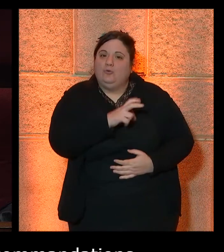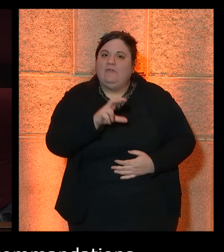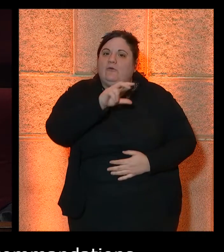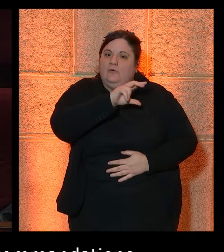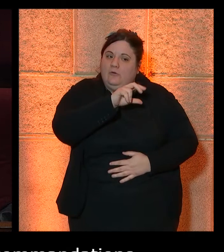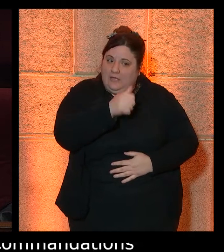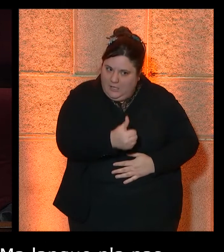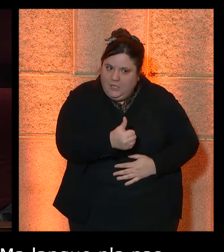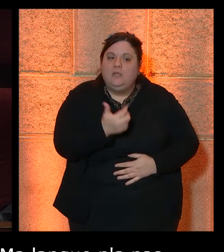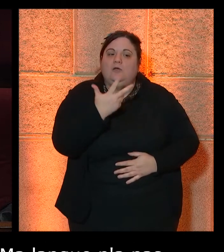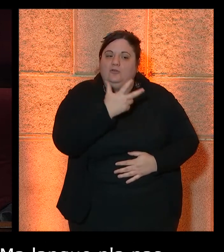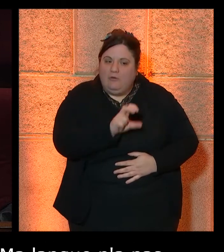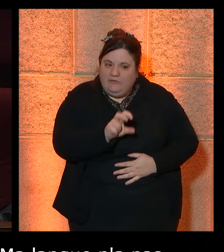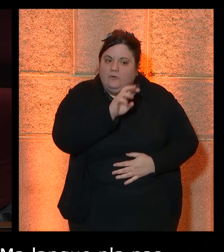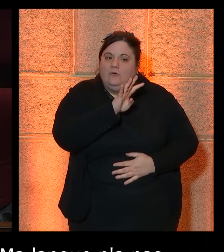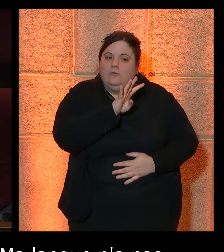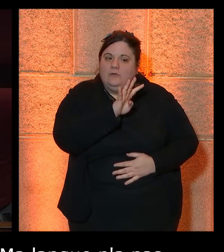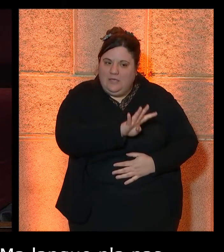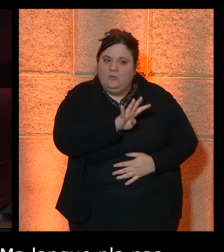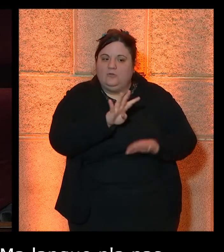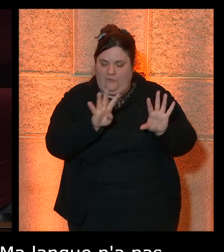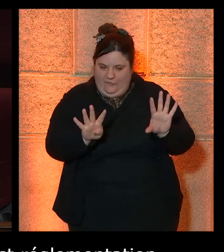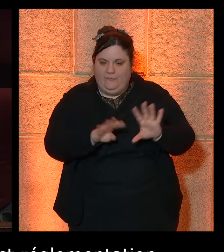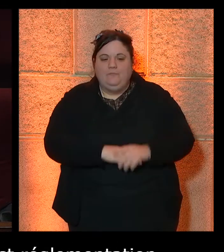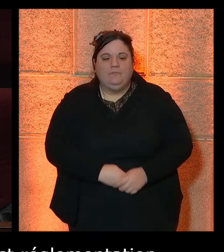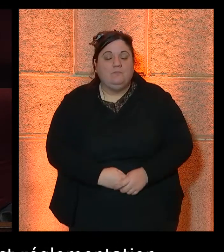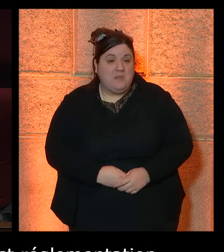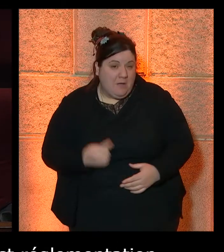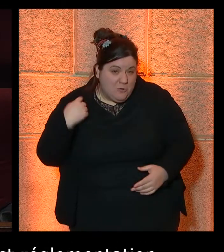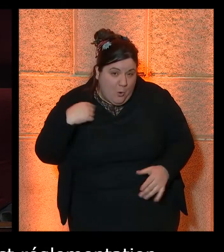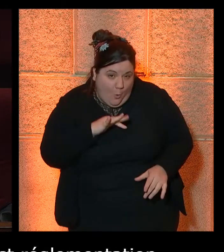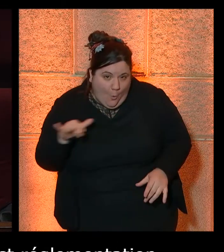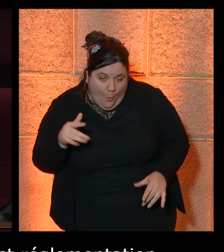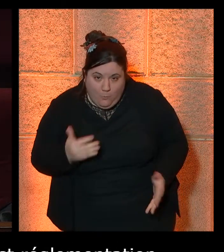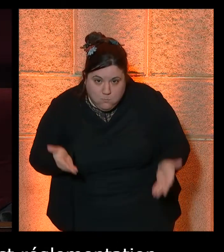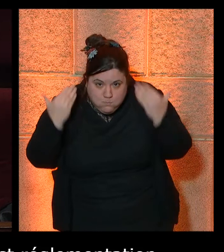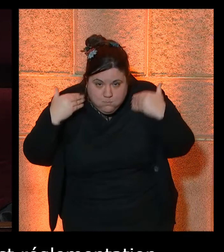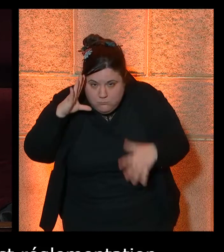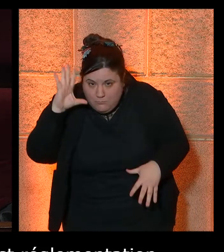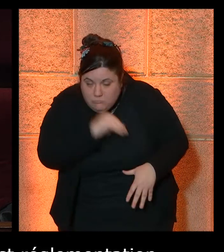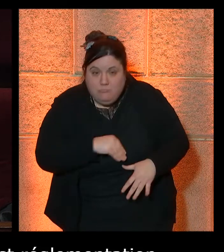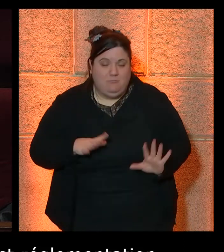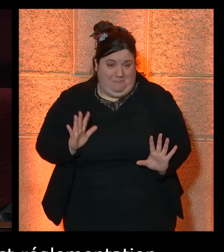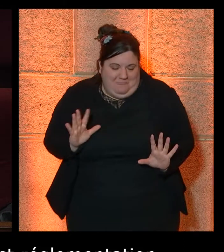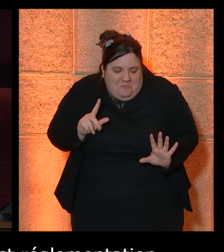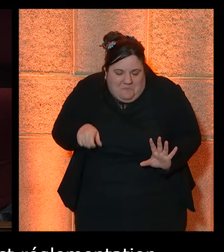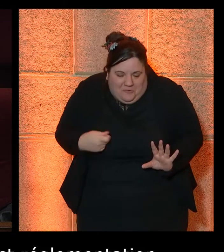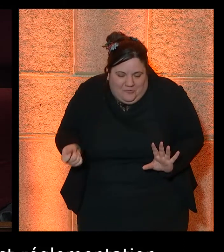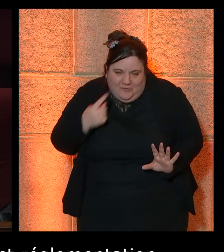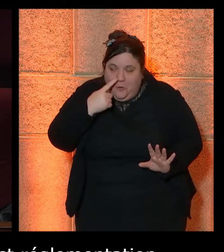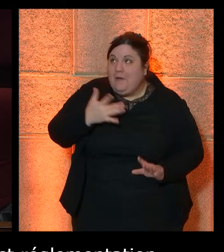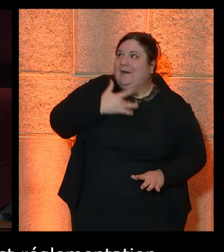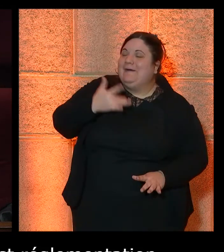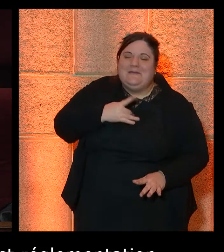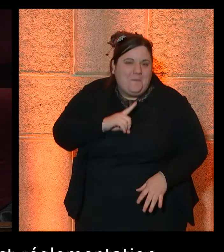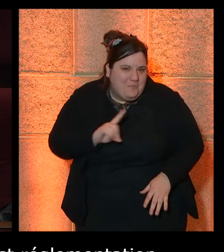ce que je viens de dire, puisque ça n'a pas grand intérêt de se souvenir de ce nom. Mais c'est juste pour dire que